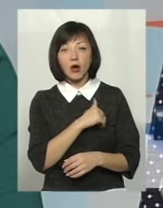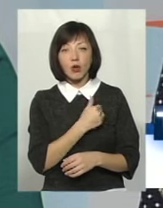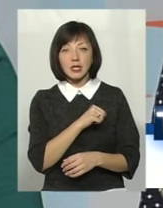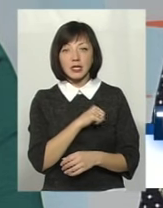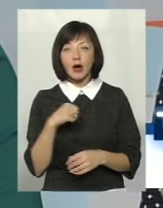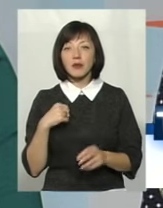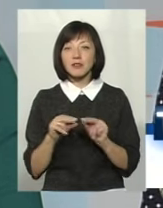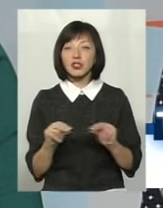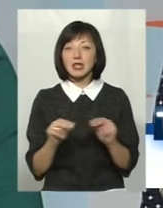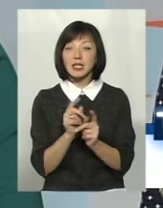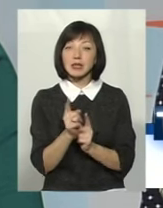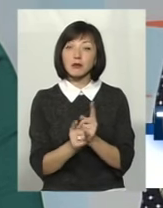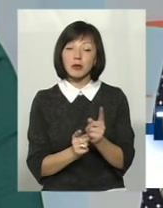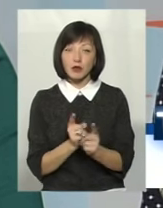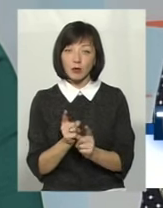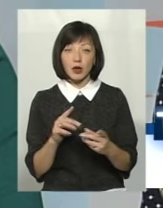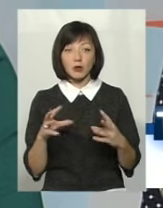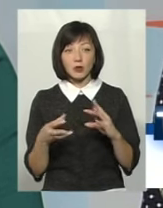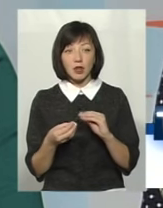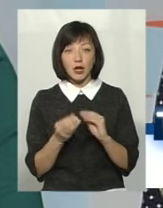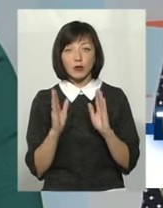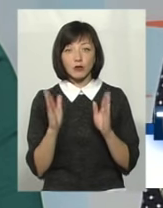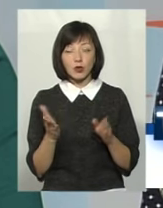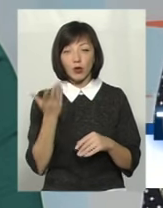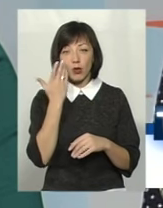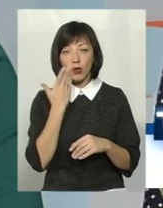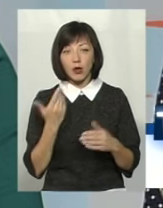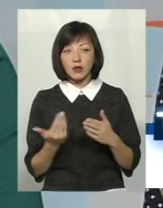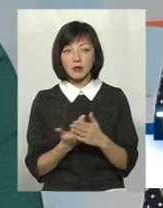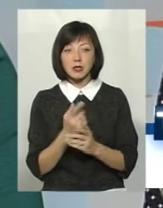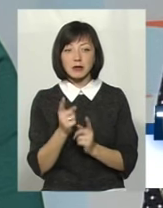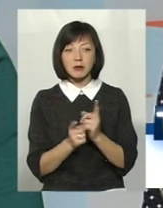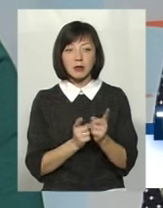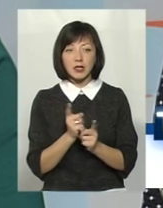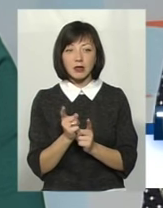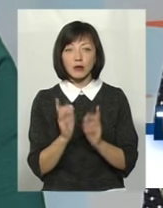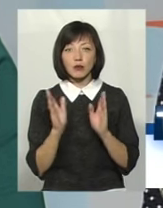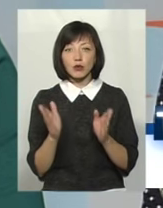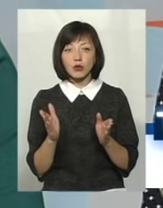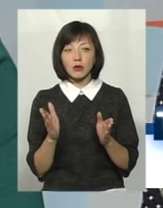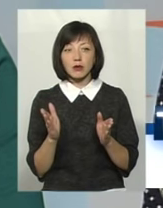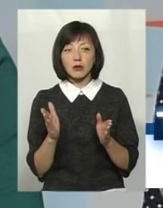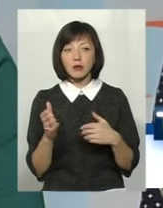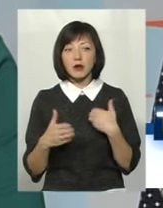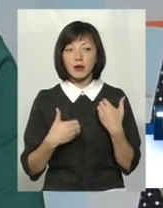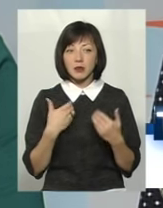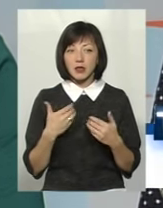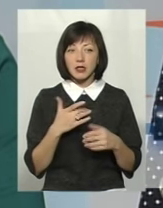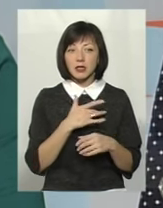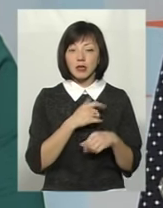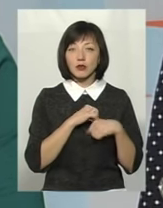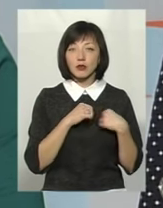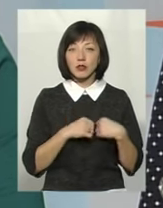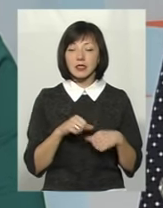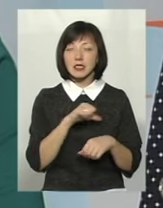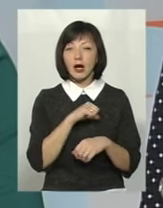змінюватися. Тому що результати будуть тоді, коли оновленими змінами будуть перейматися і серцем, і душею